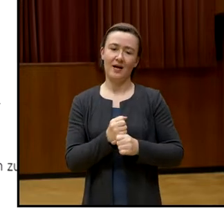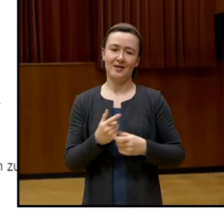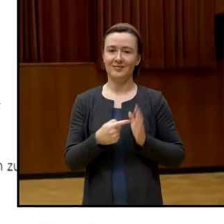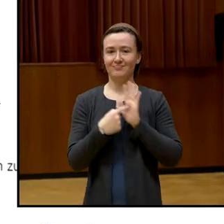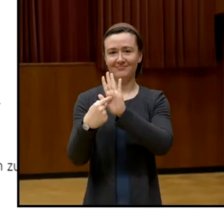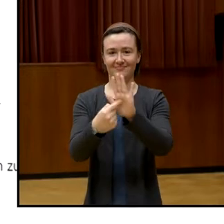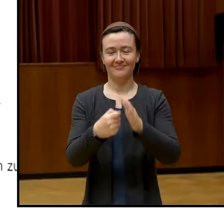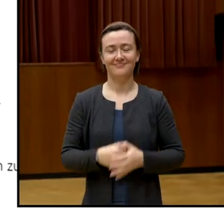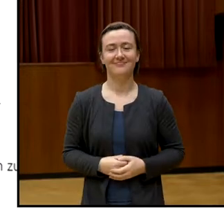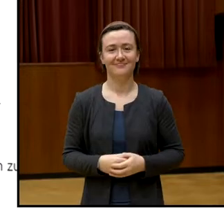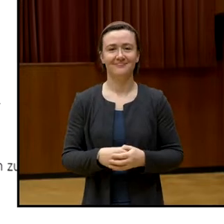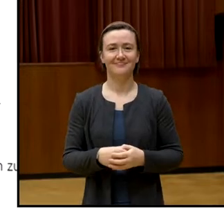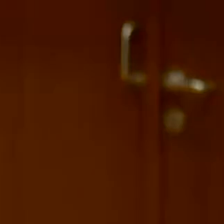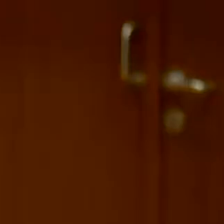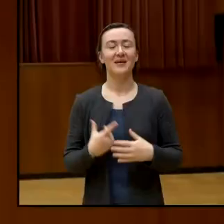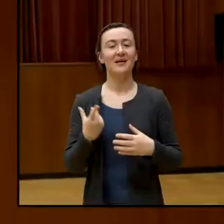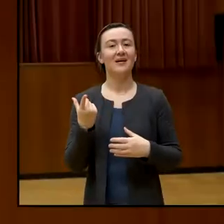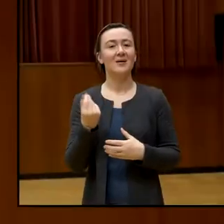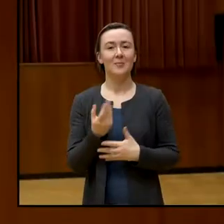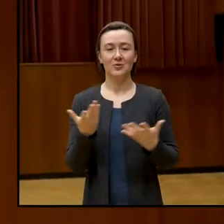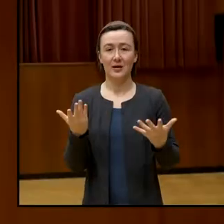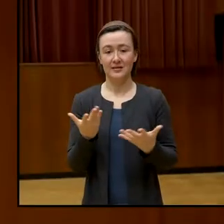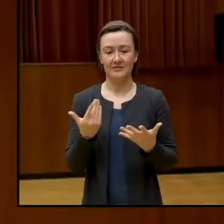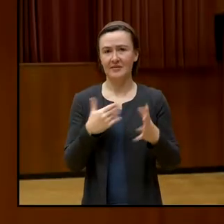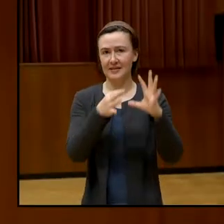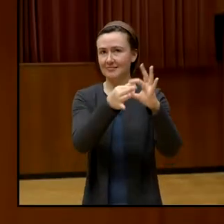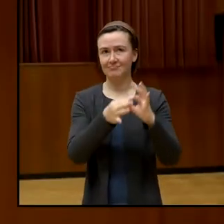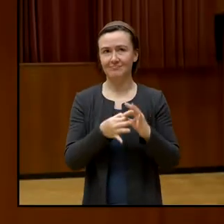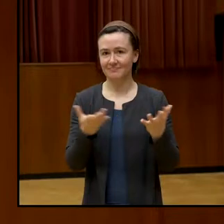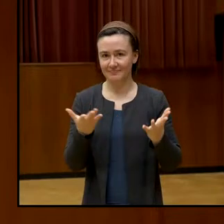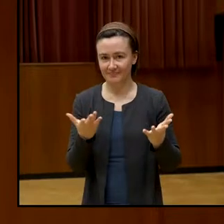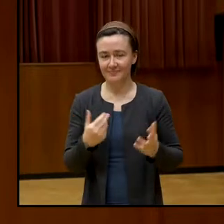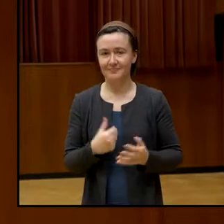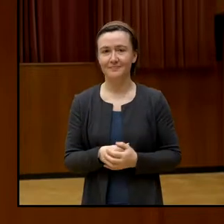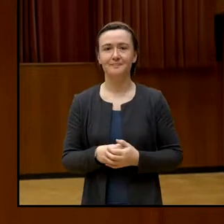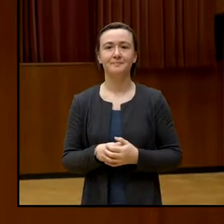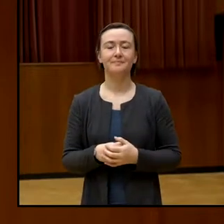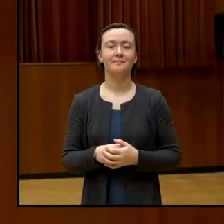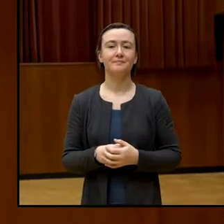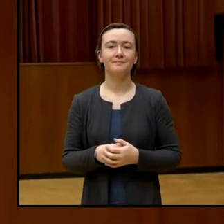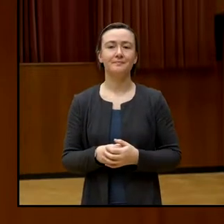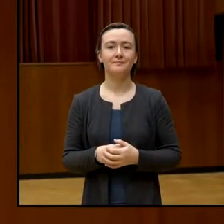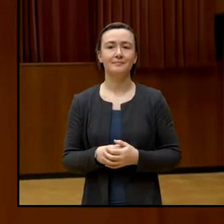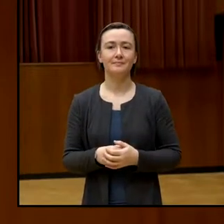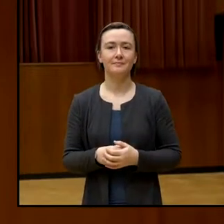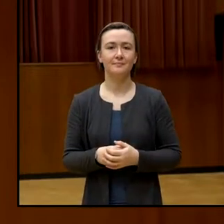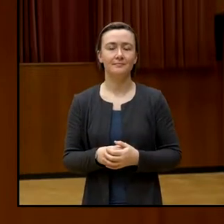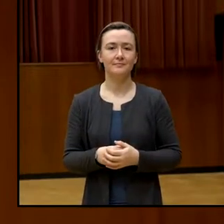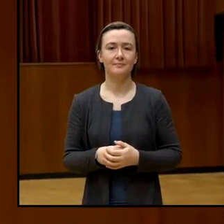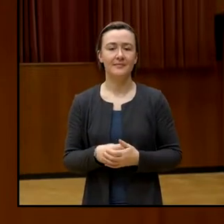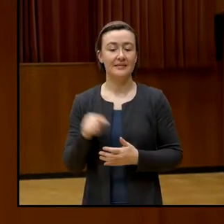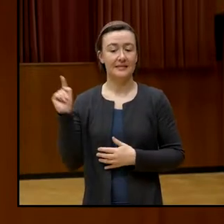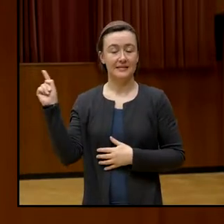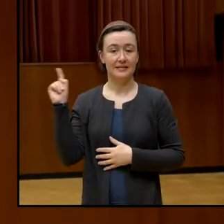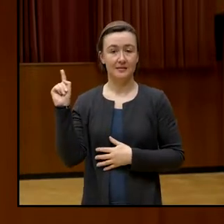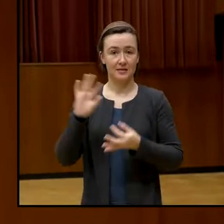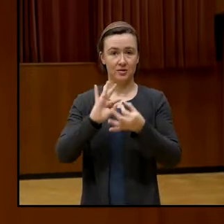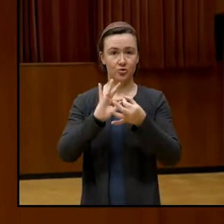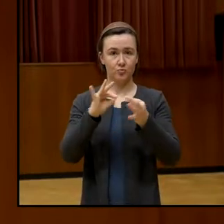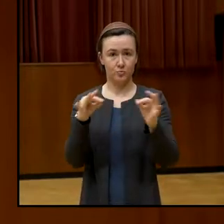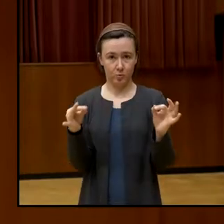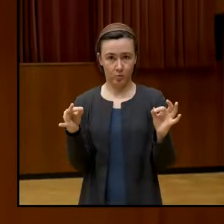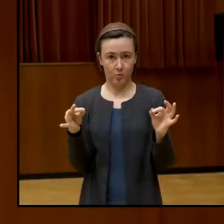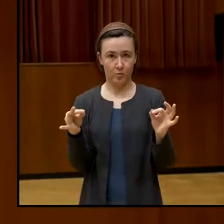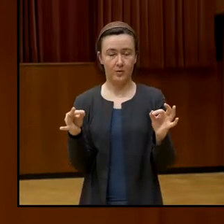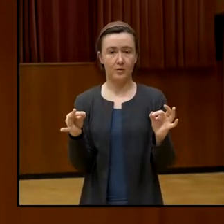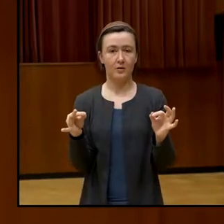So, was heißt das jetzt? Was beziehe ich mich damit? Für mich geht es bei diesem Spruch, vor